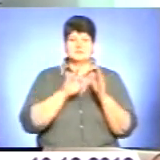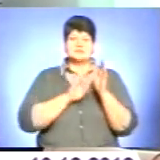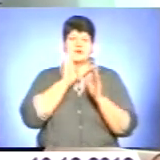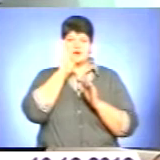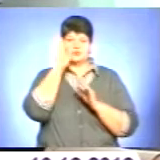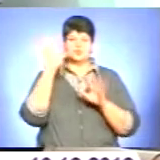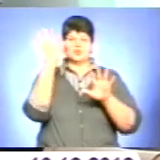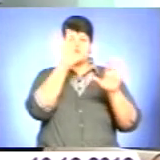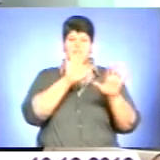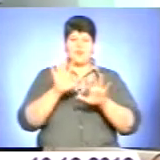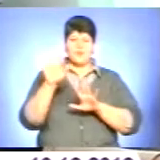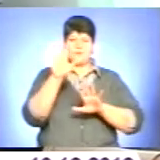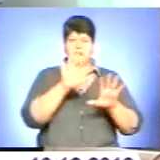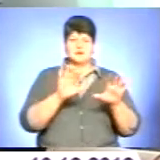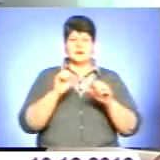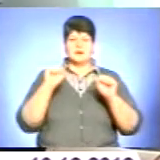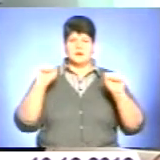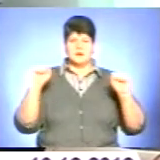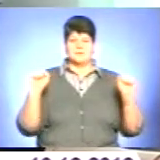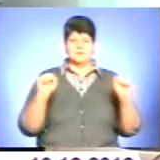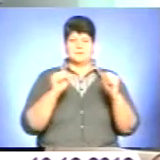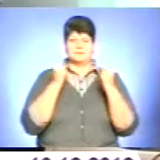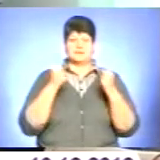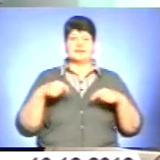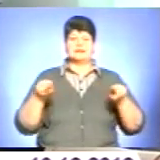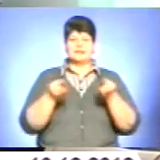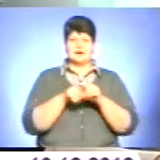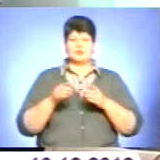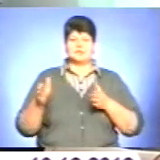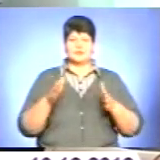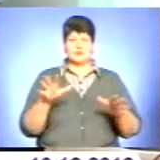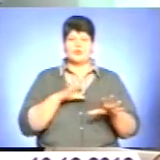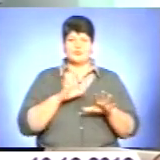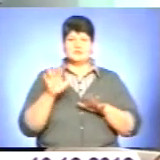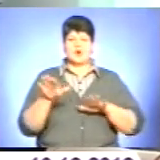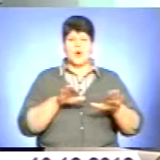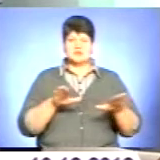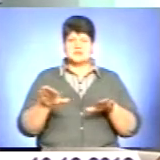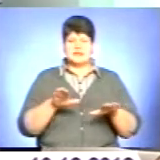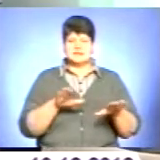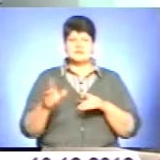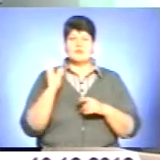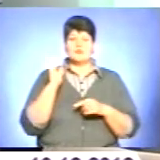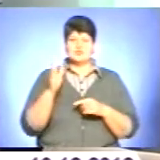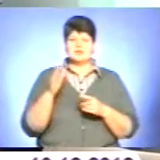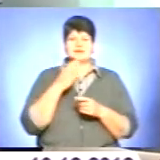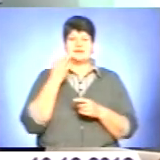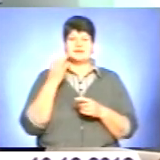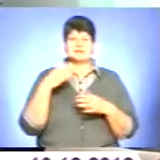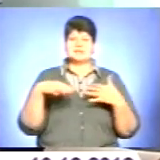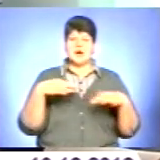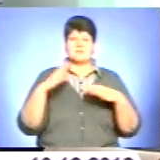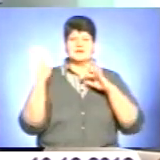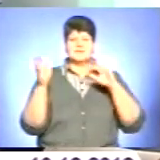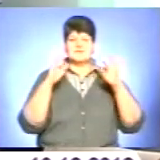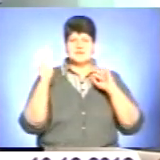відкладення ожеледі та памрозі. Також на дорогах збережеться ожеледиця, південний слабкий вітер, і температурні показники